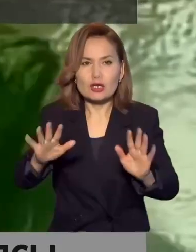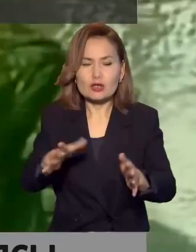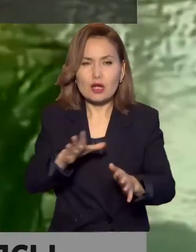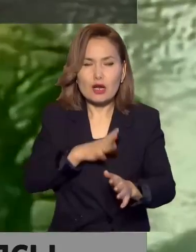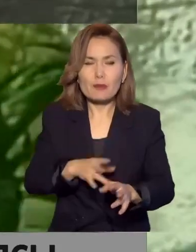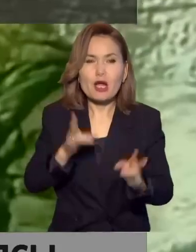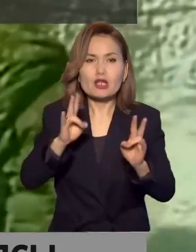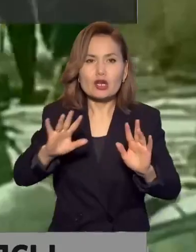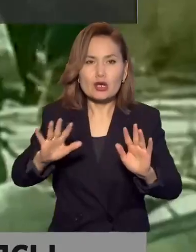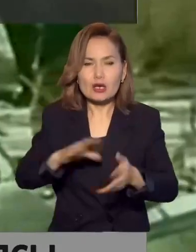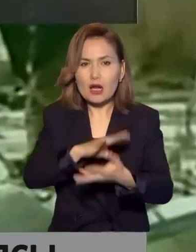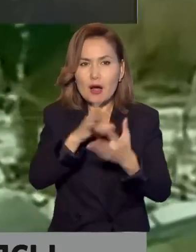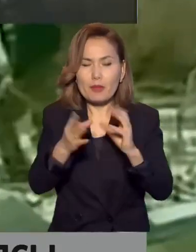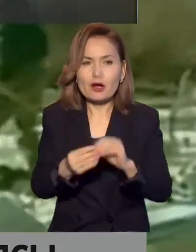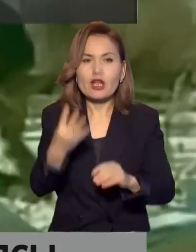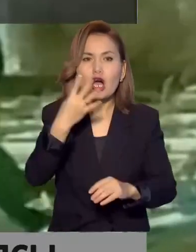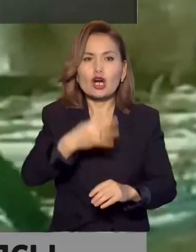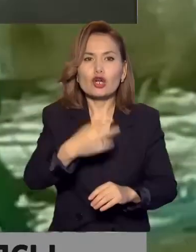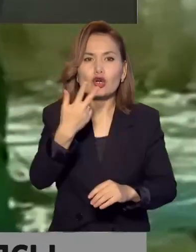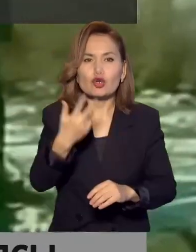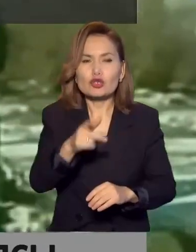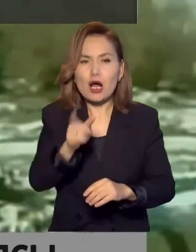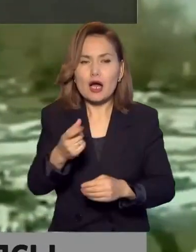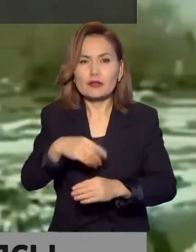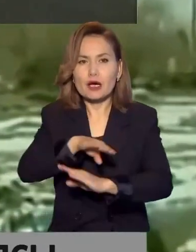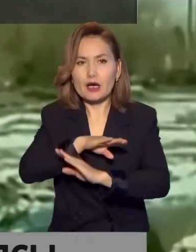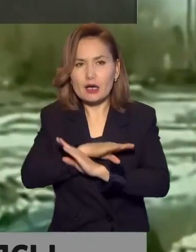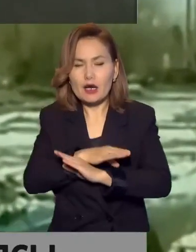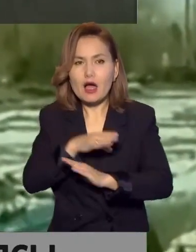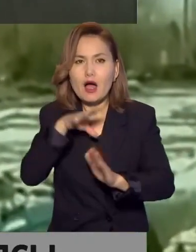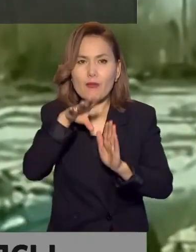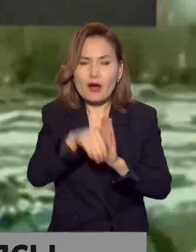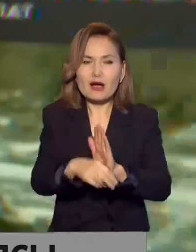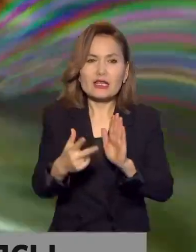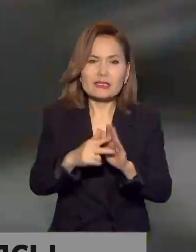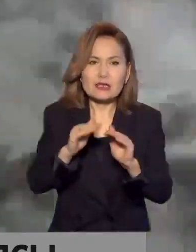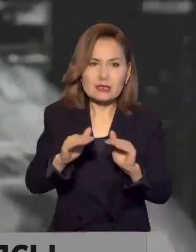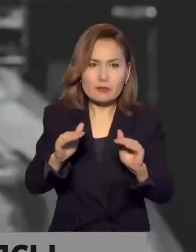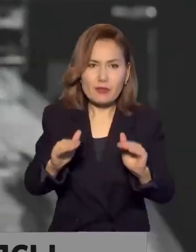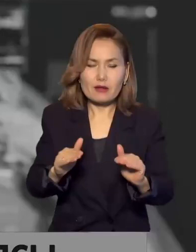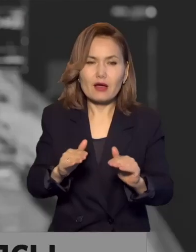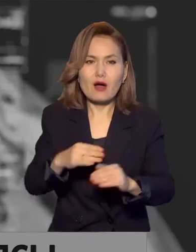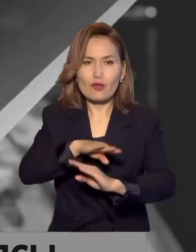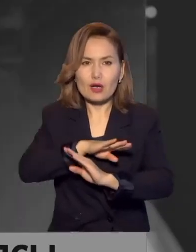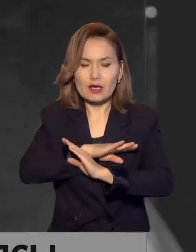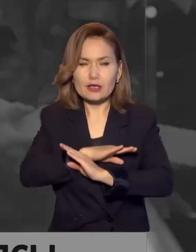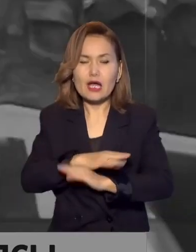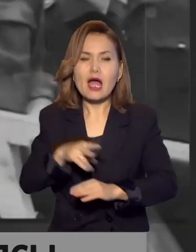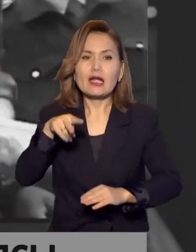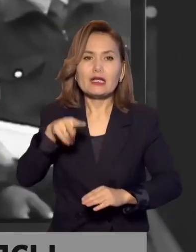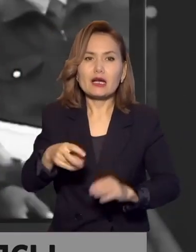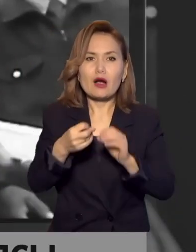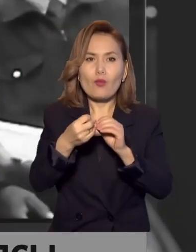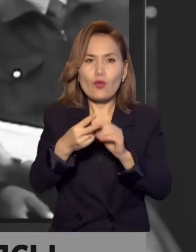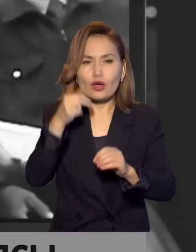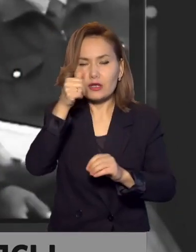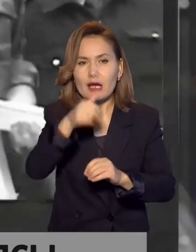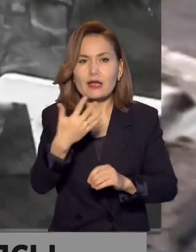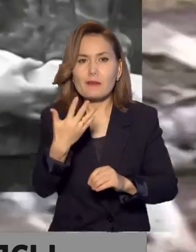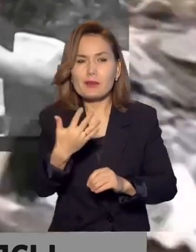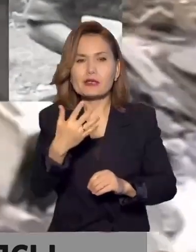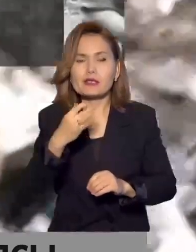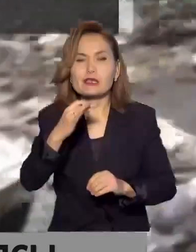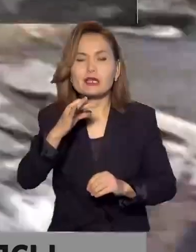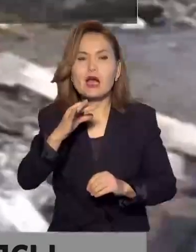Қайғылы жағдайдан 43 адам көз жұмды олардың арасында 8 балап олған. 2012 жыл 5-шы маусым